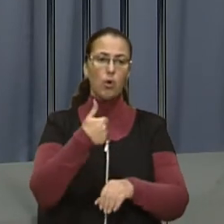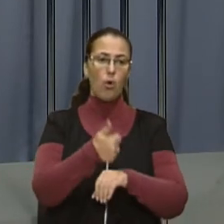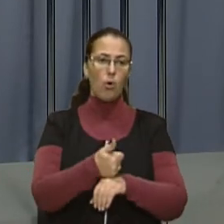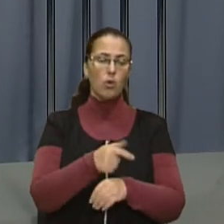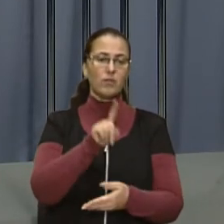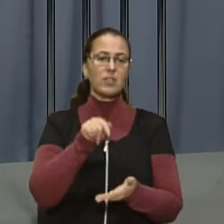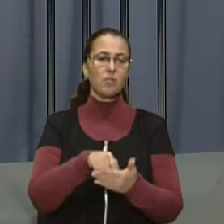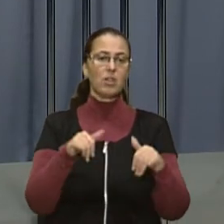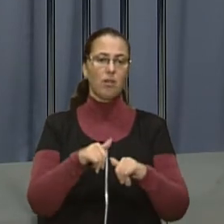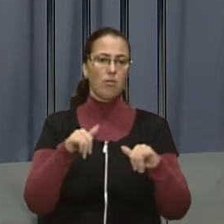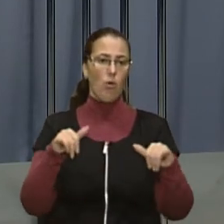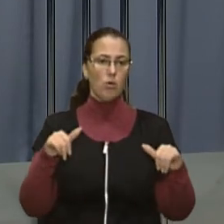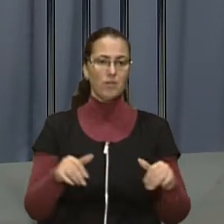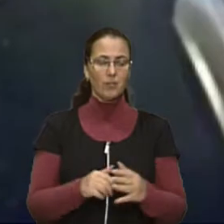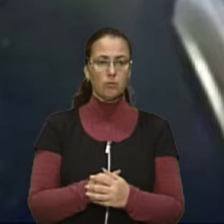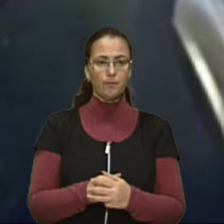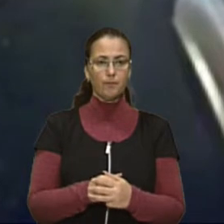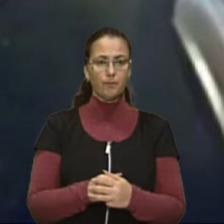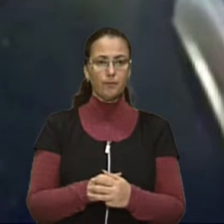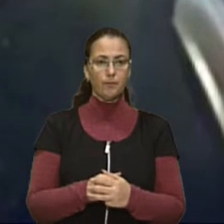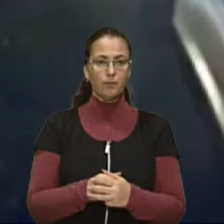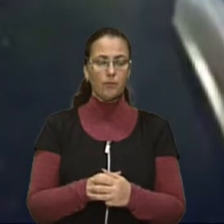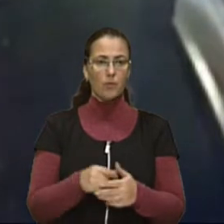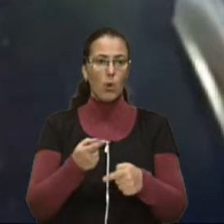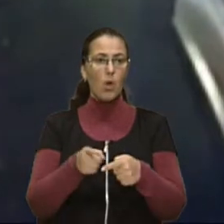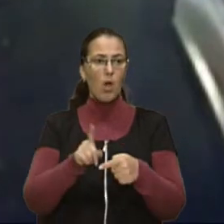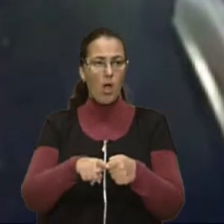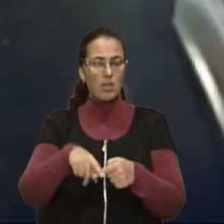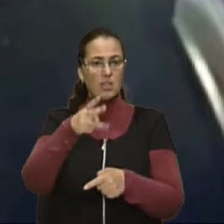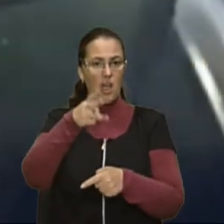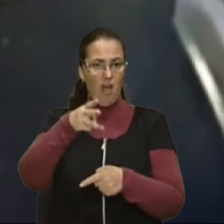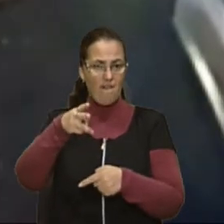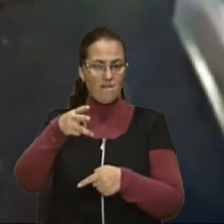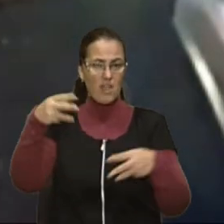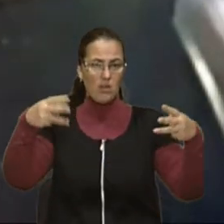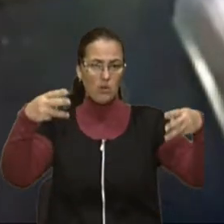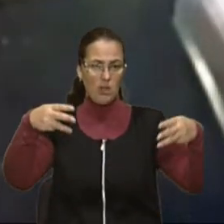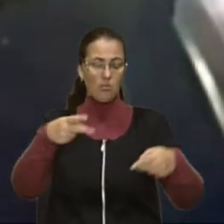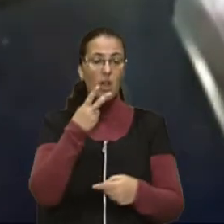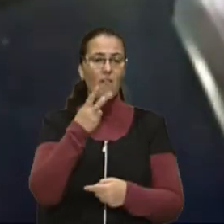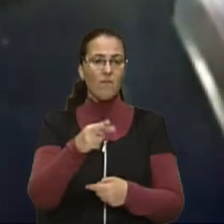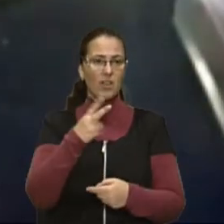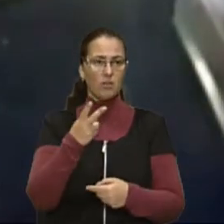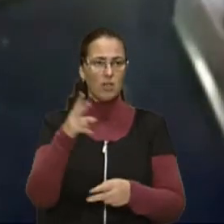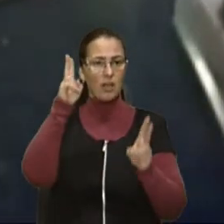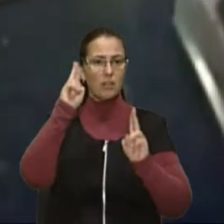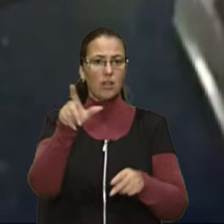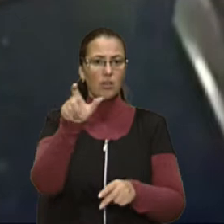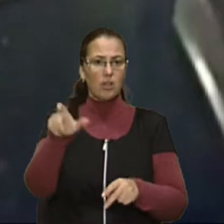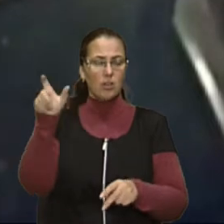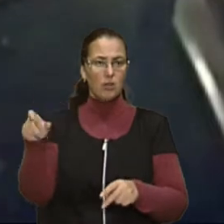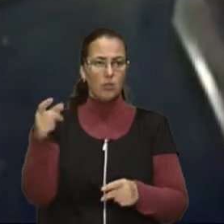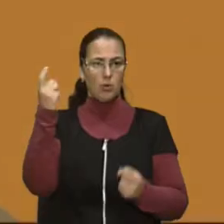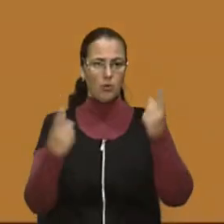розвитку Андрій Москаленко. Ось це відео з камер спостереження. На ньому видно, як невідомі запускають салют на